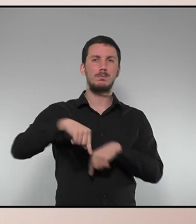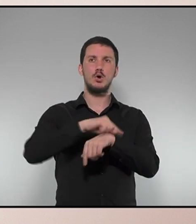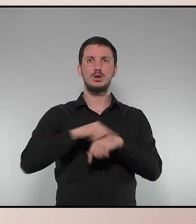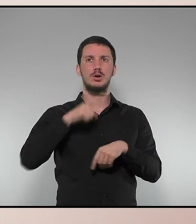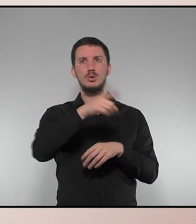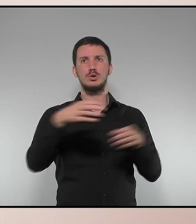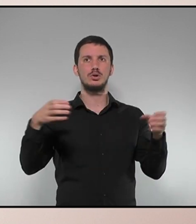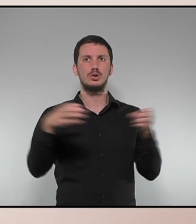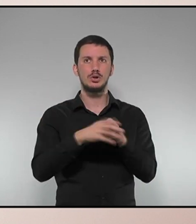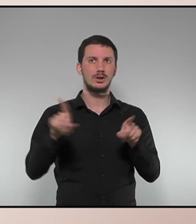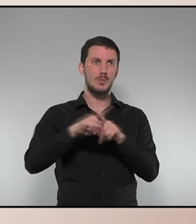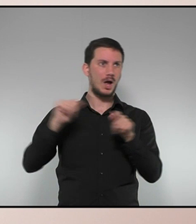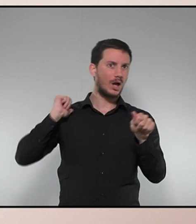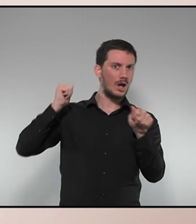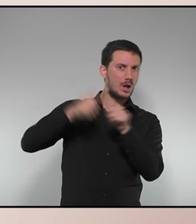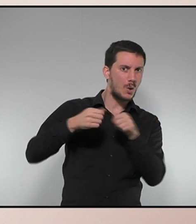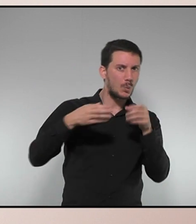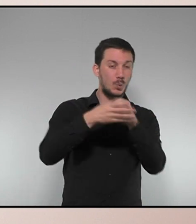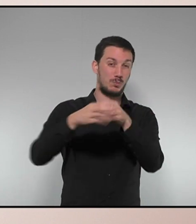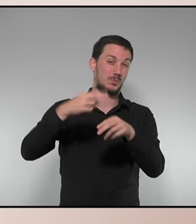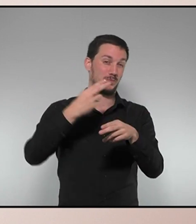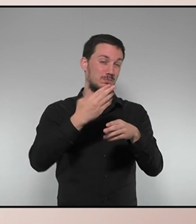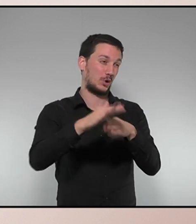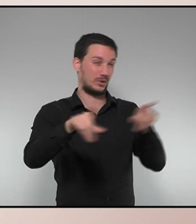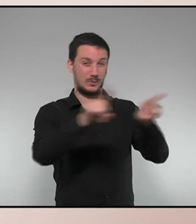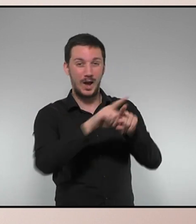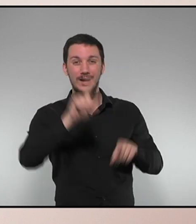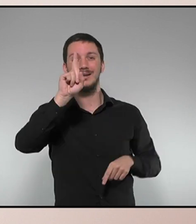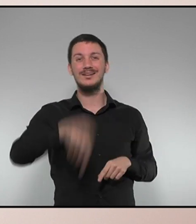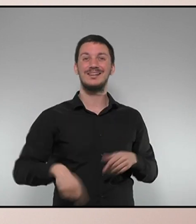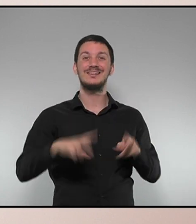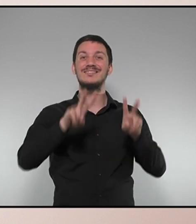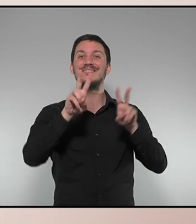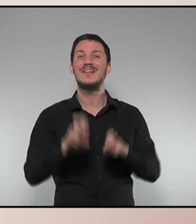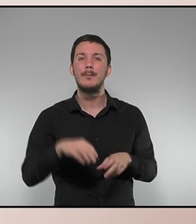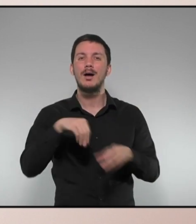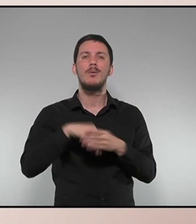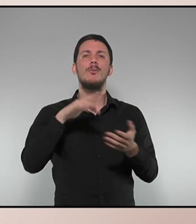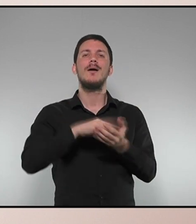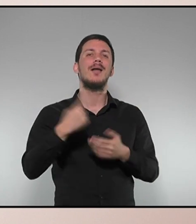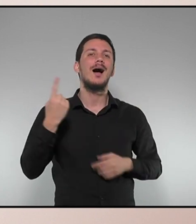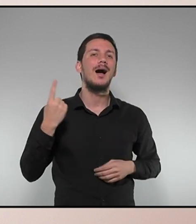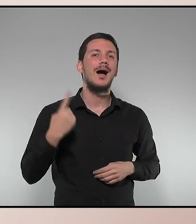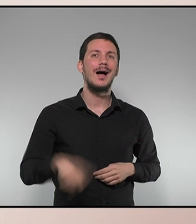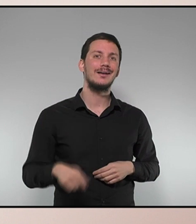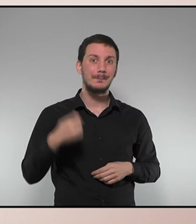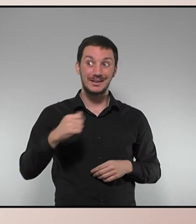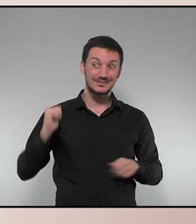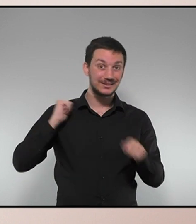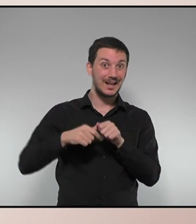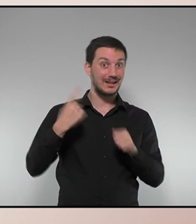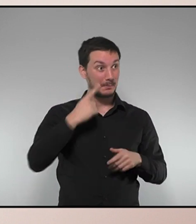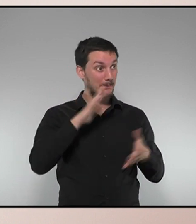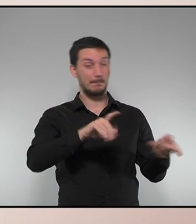seves sigles antecessores, els presidents de totes aquestes polítiques, quan hi ha hagut esdeveniments